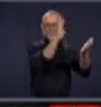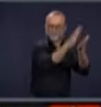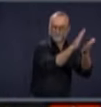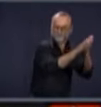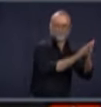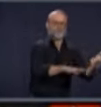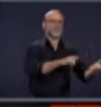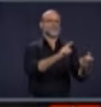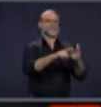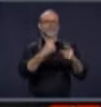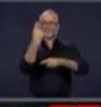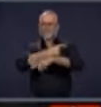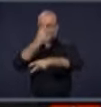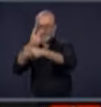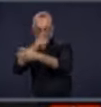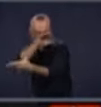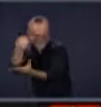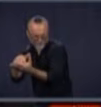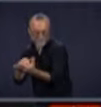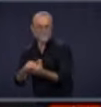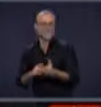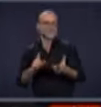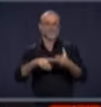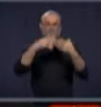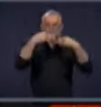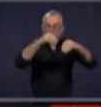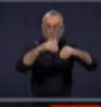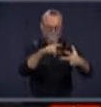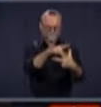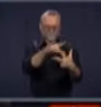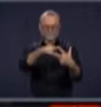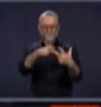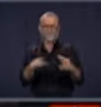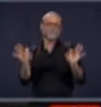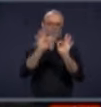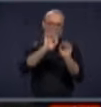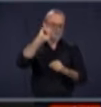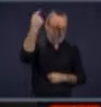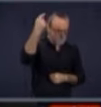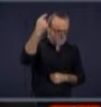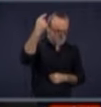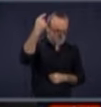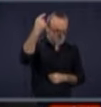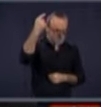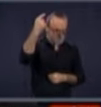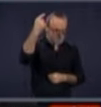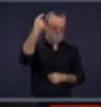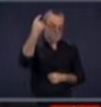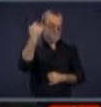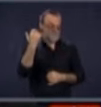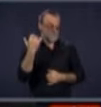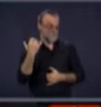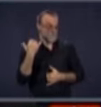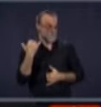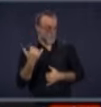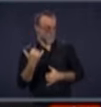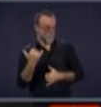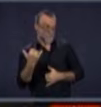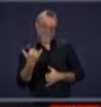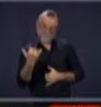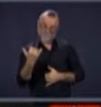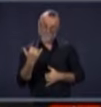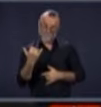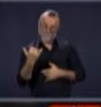régler la question des écoles, des services de garde, des commerces de détail, mais maintenant, nous